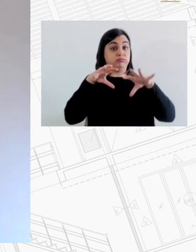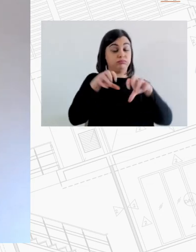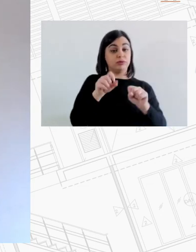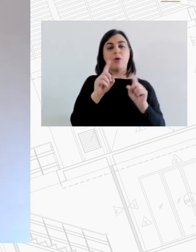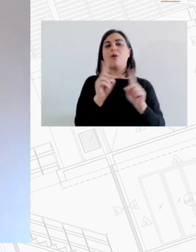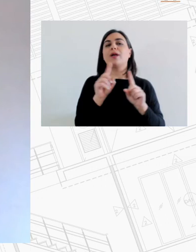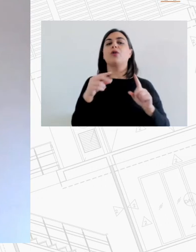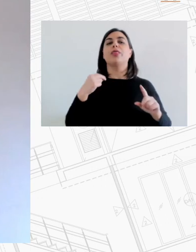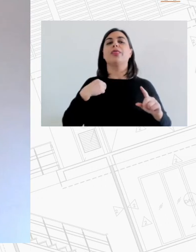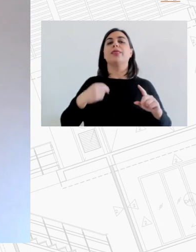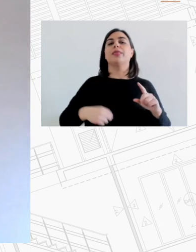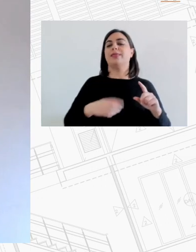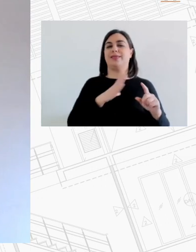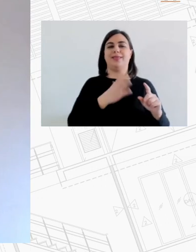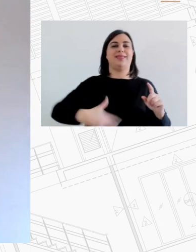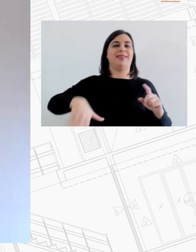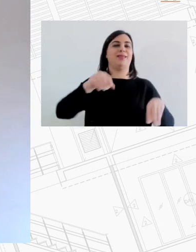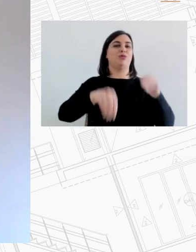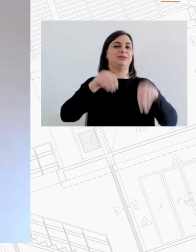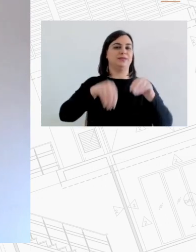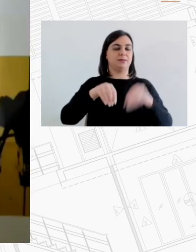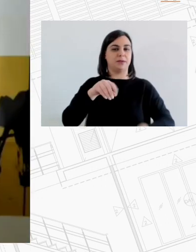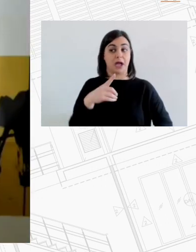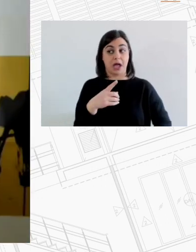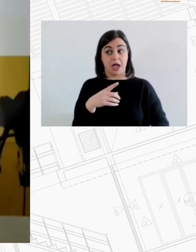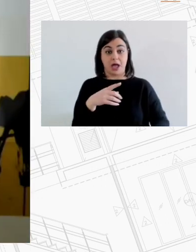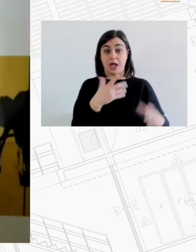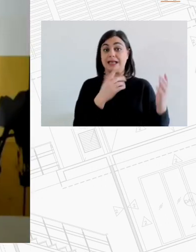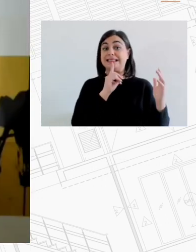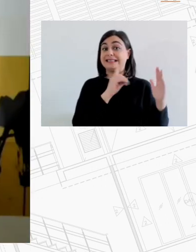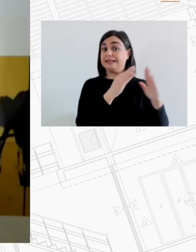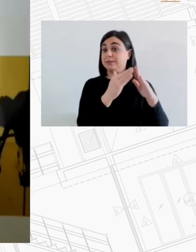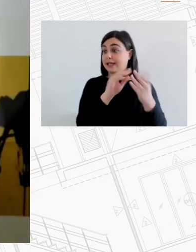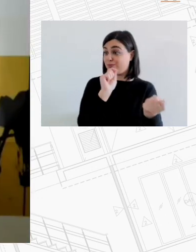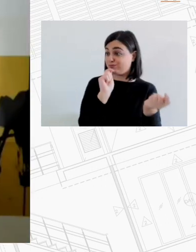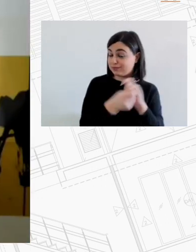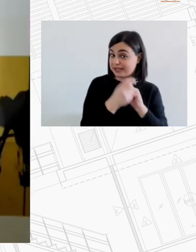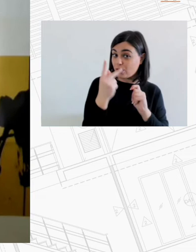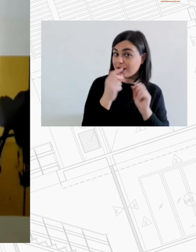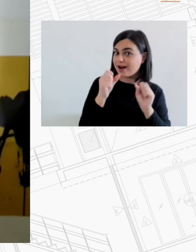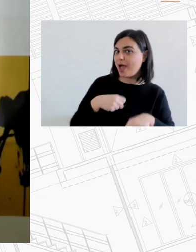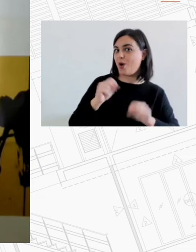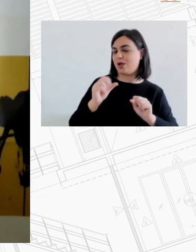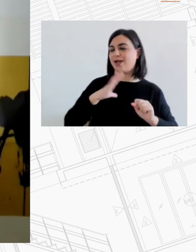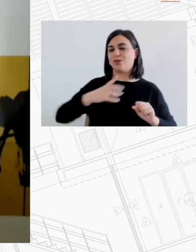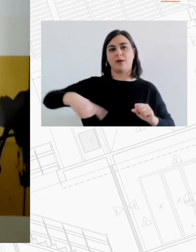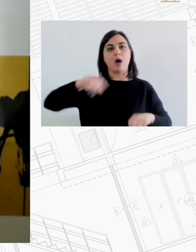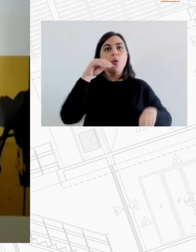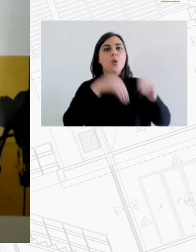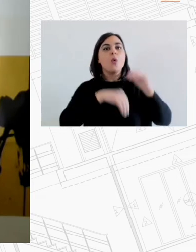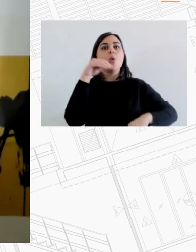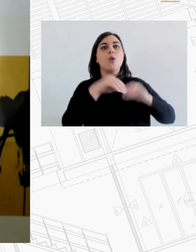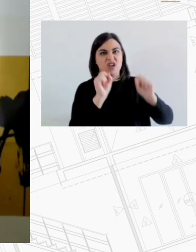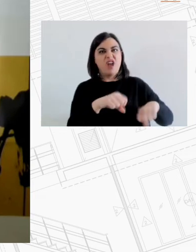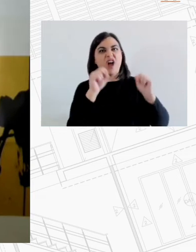εντυπωσιακό 56% ψήφισαν υπέρ της κοινωνικοποίησης των κατοικιών οι οποίες είχαν περάσει σε δυτικές εταιρείες στο